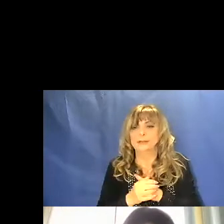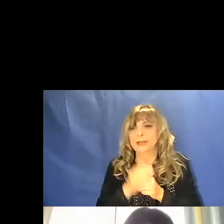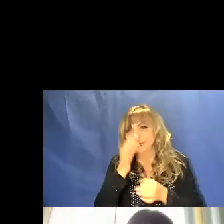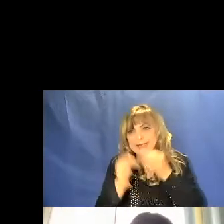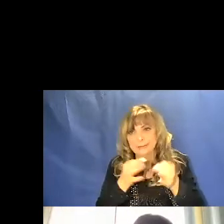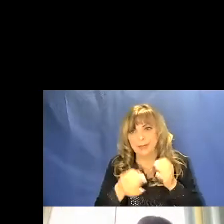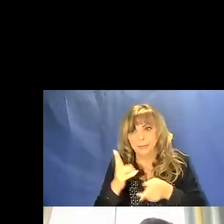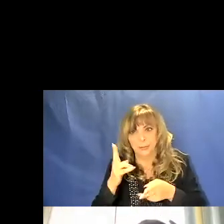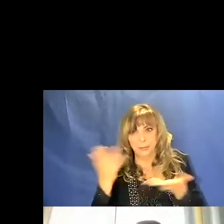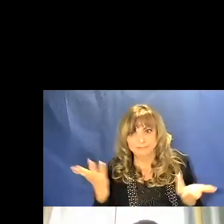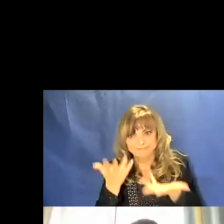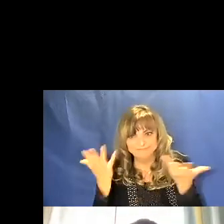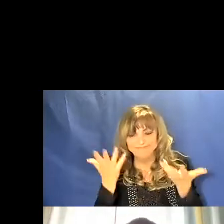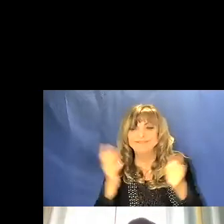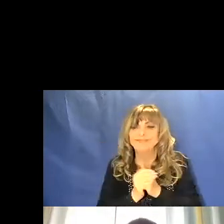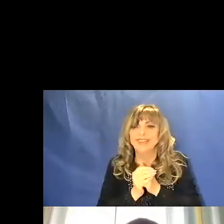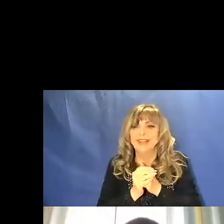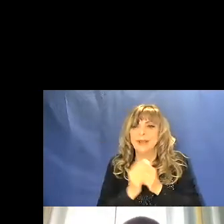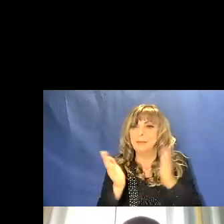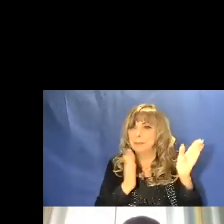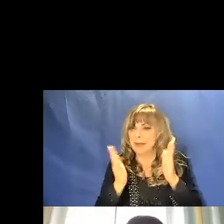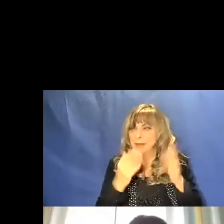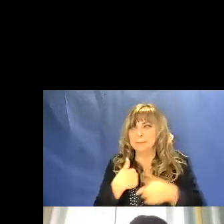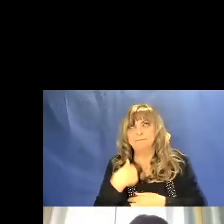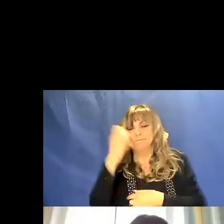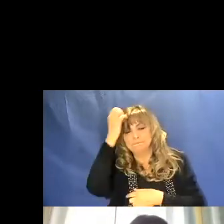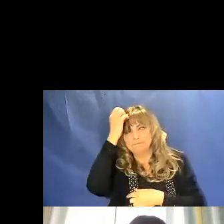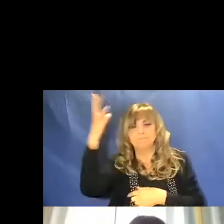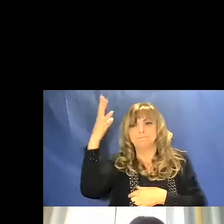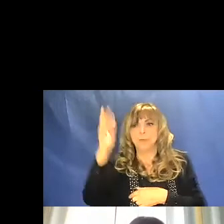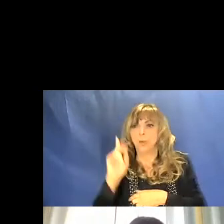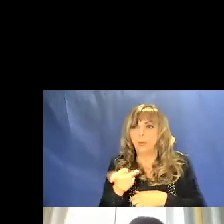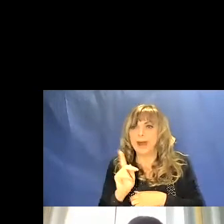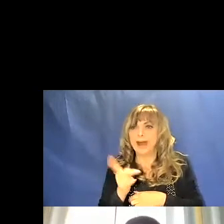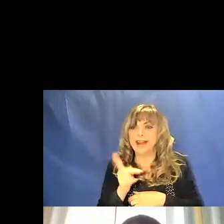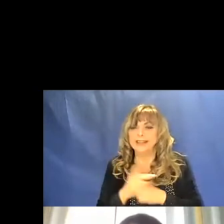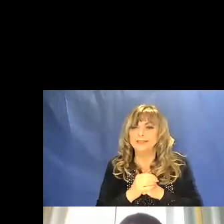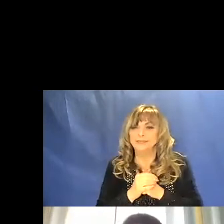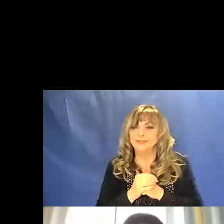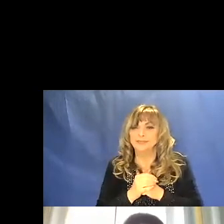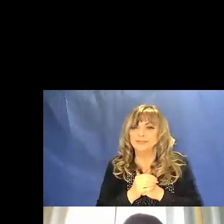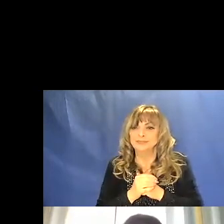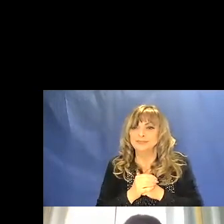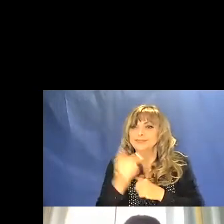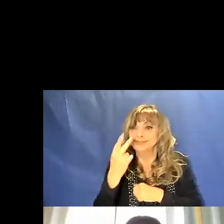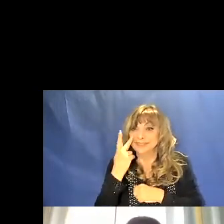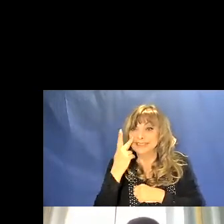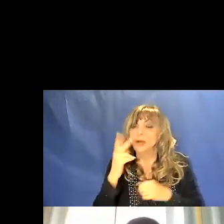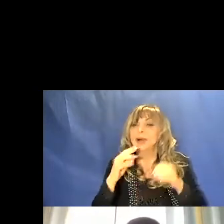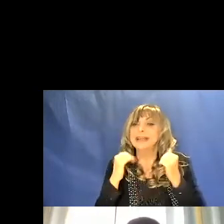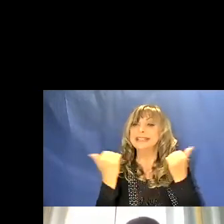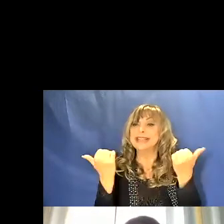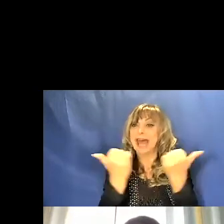più efficace, il paragone che mi viene in mente subito è quello della ola allo stadio.